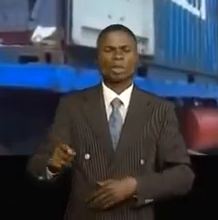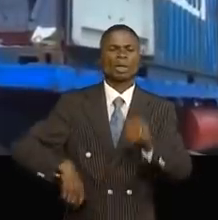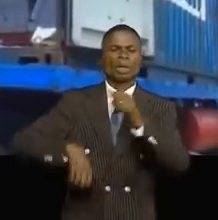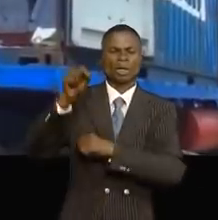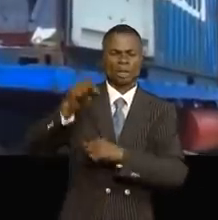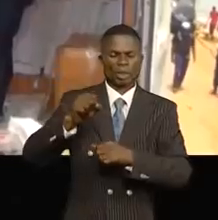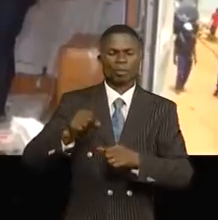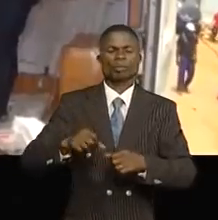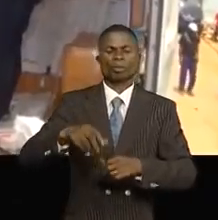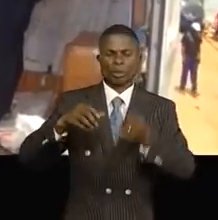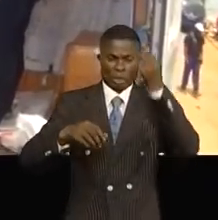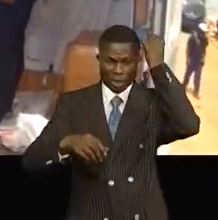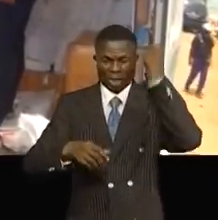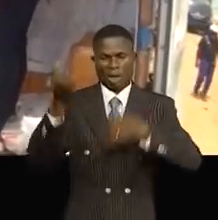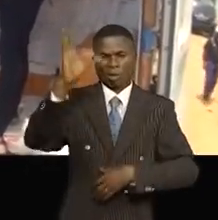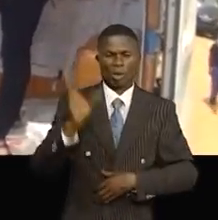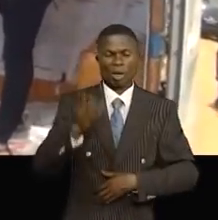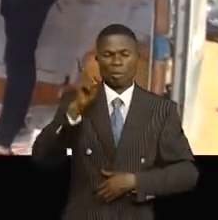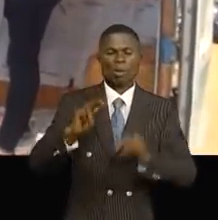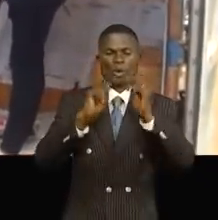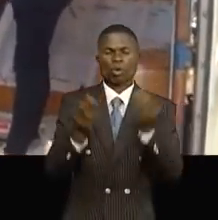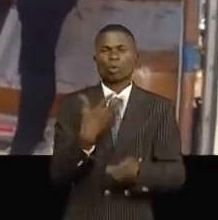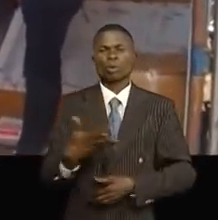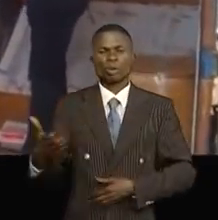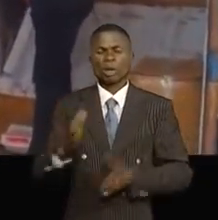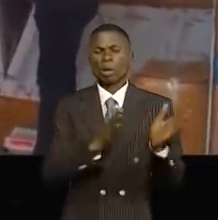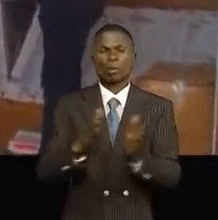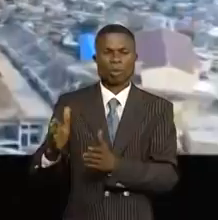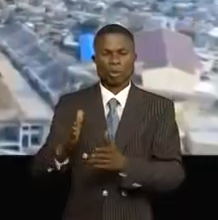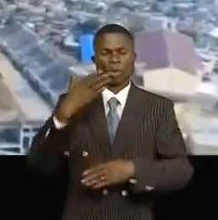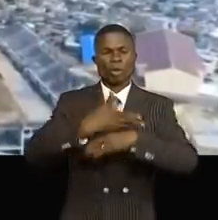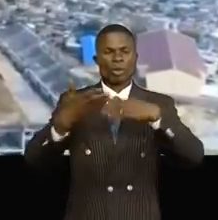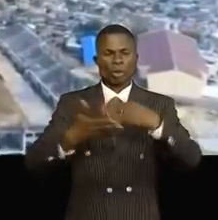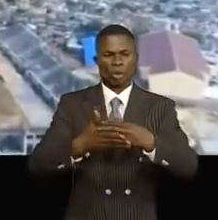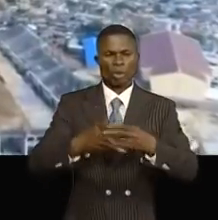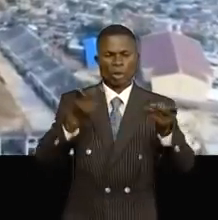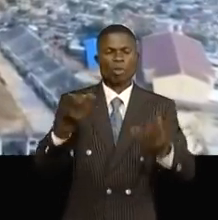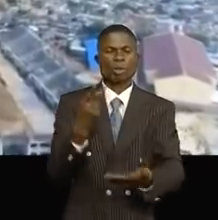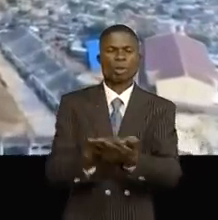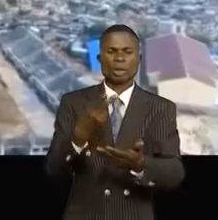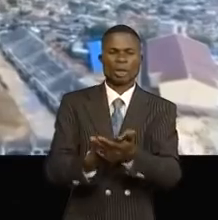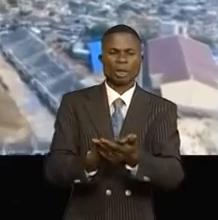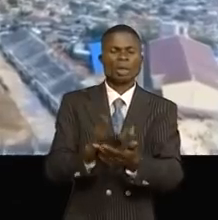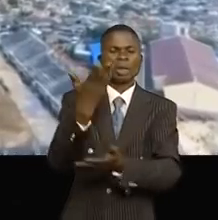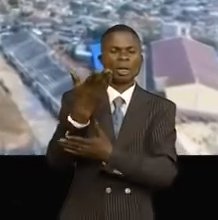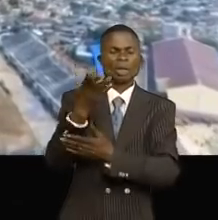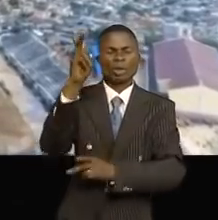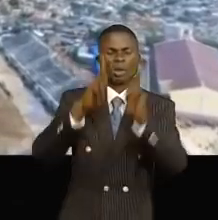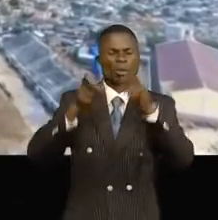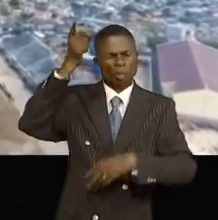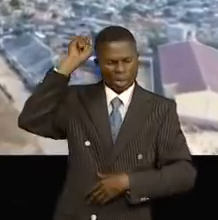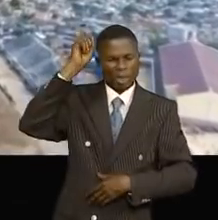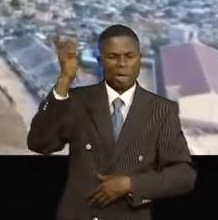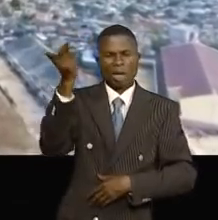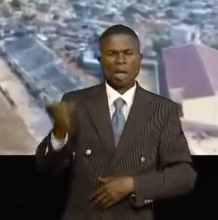Patrice Emery Lumumba Amatadi, les premiers lots de matériel destinés au parachèvement du lieu des sports les plus réclamés par la population de